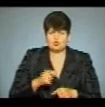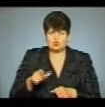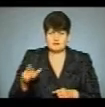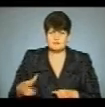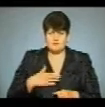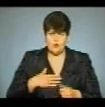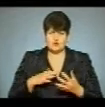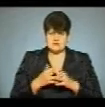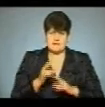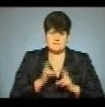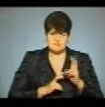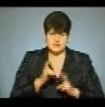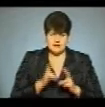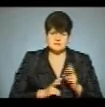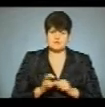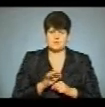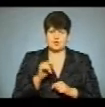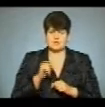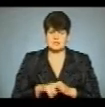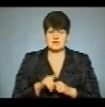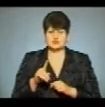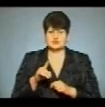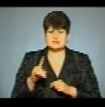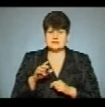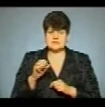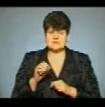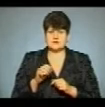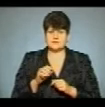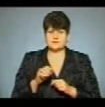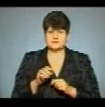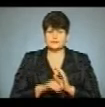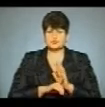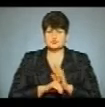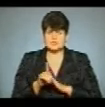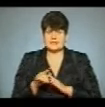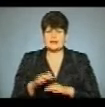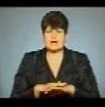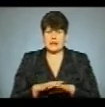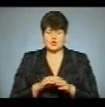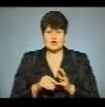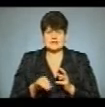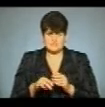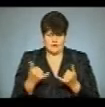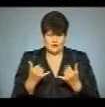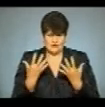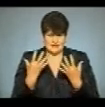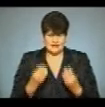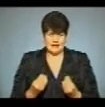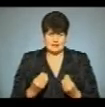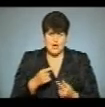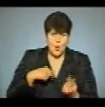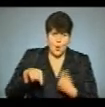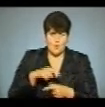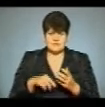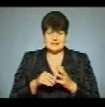села, мого підприємства, про те, що запускати або ринок землі, на сьогоднішній день так називаємо обіг